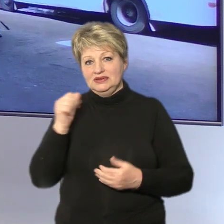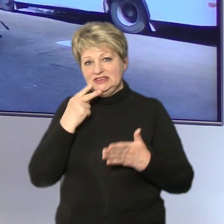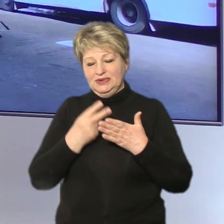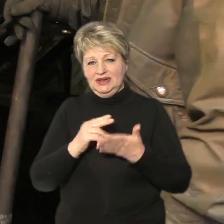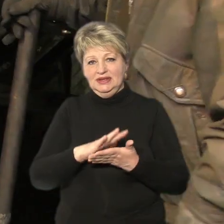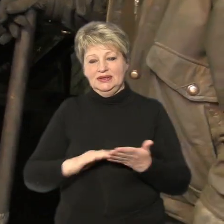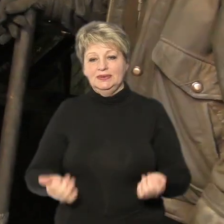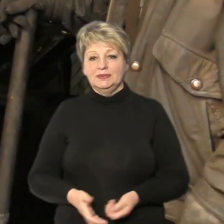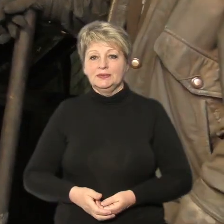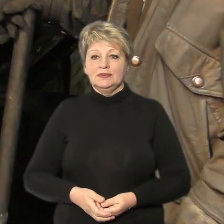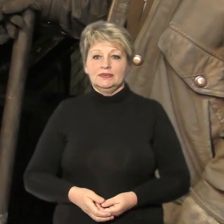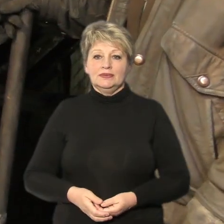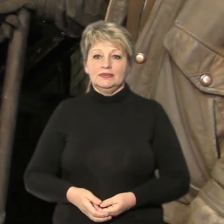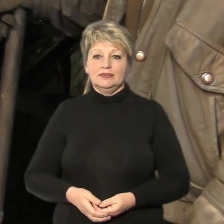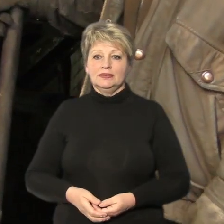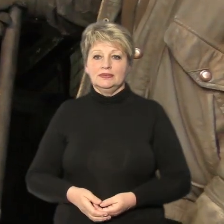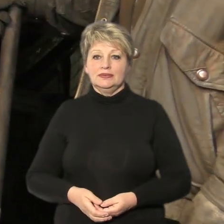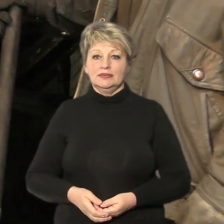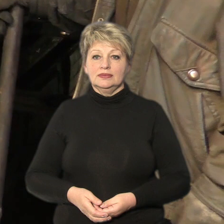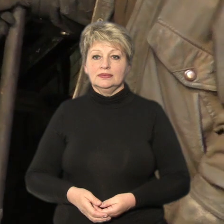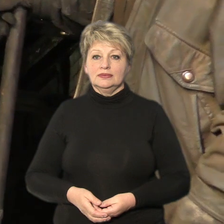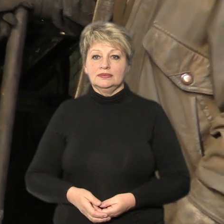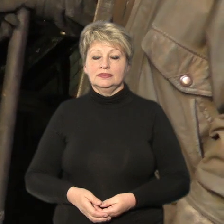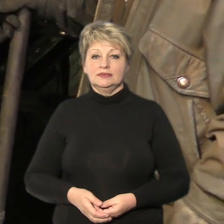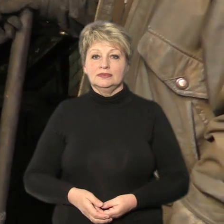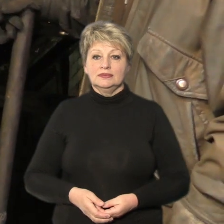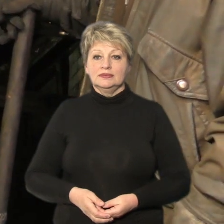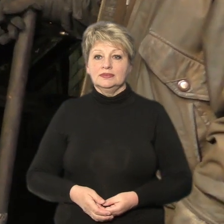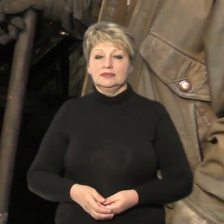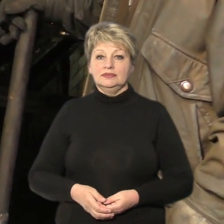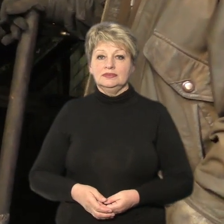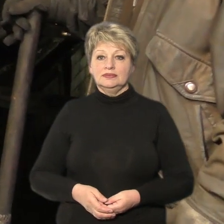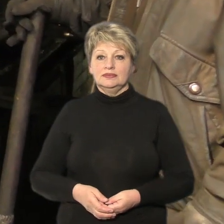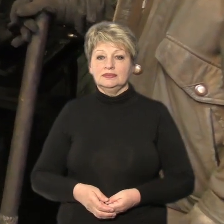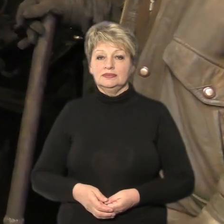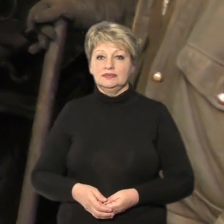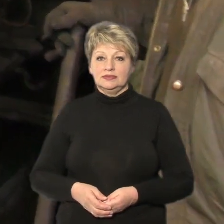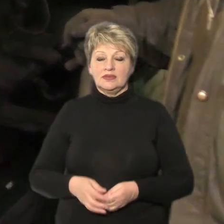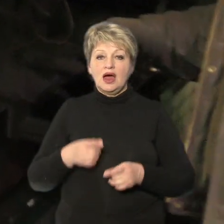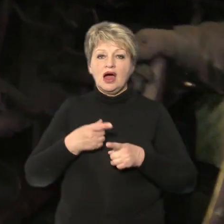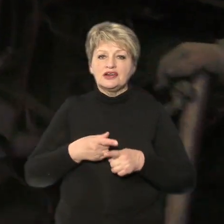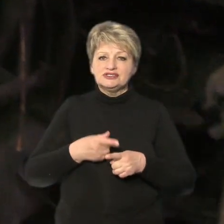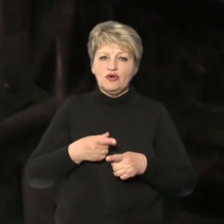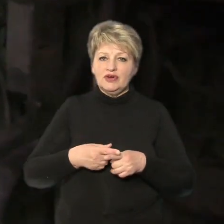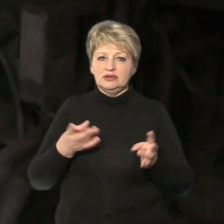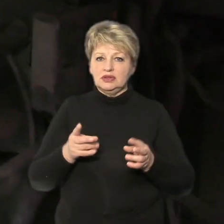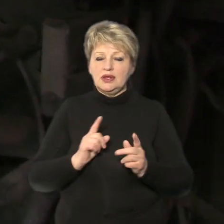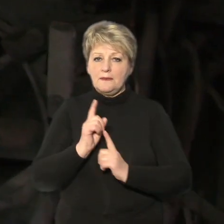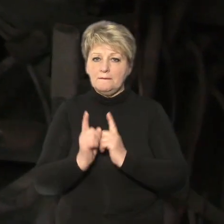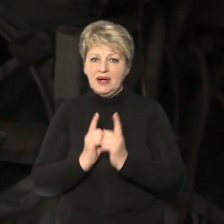Недбайло. Там треба ще хрестовини міняти на кардані, і там стоять